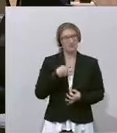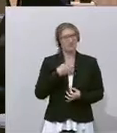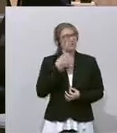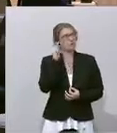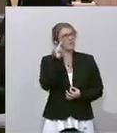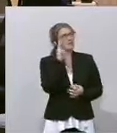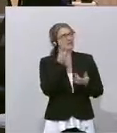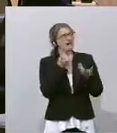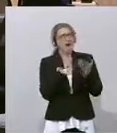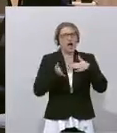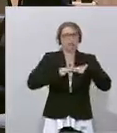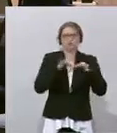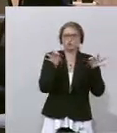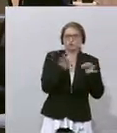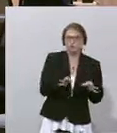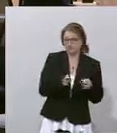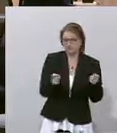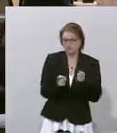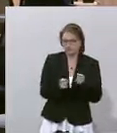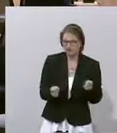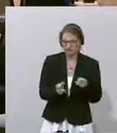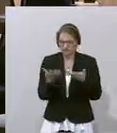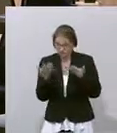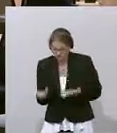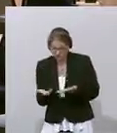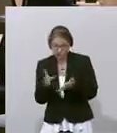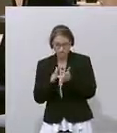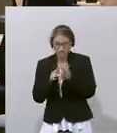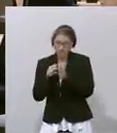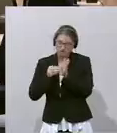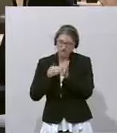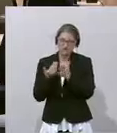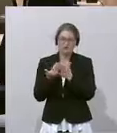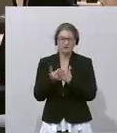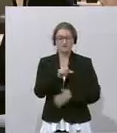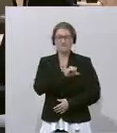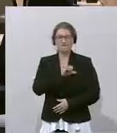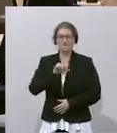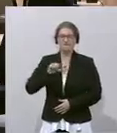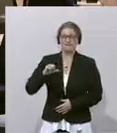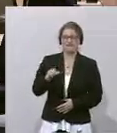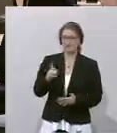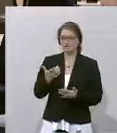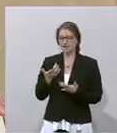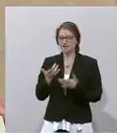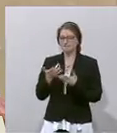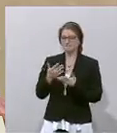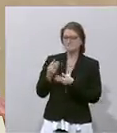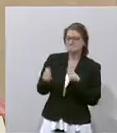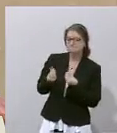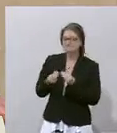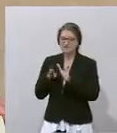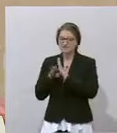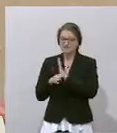vorstellen, als zu derartigen Mitteln zu greifen, um von den eigenen gesetzesbrecherischen